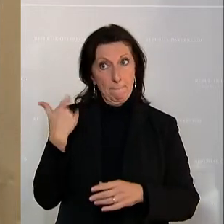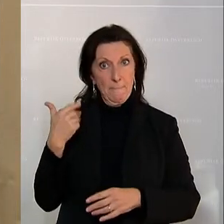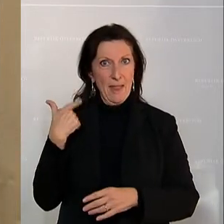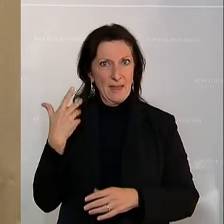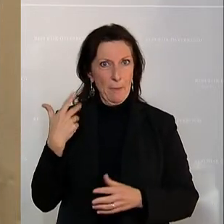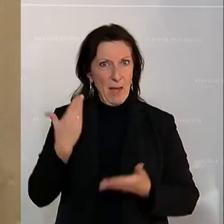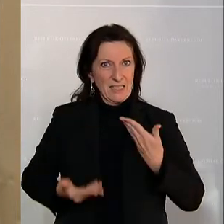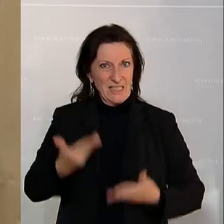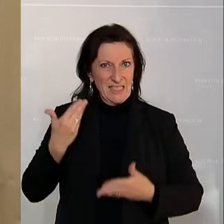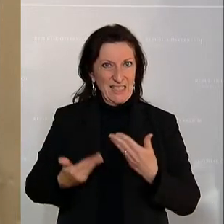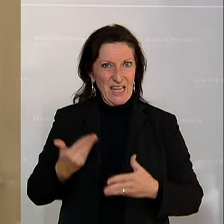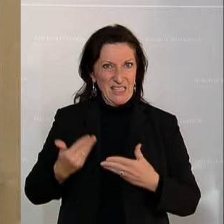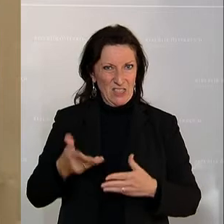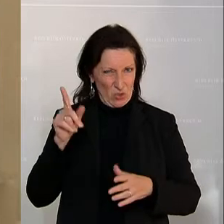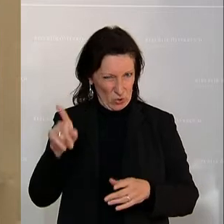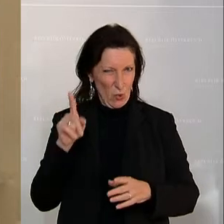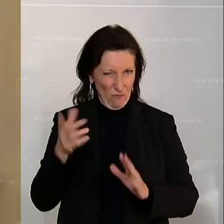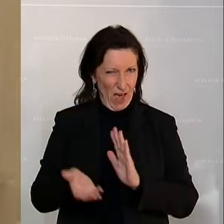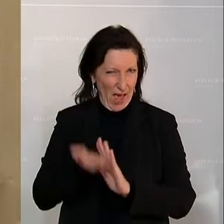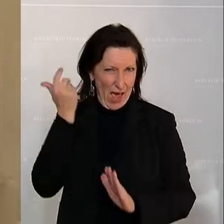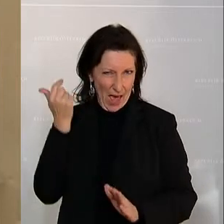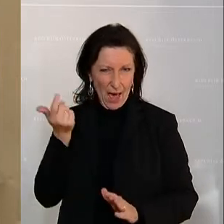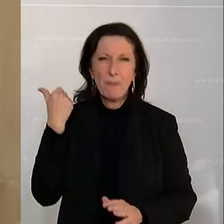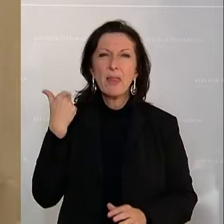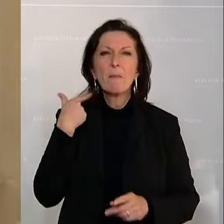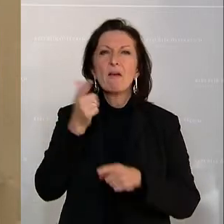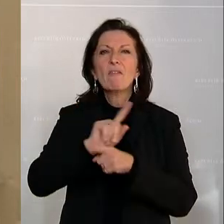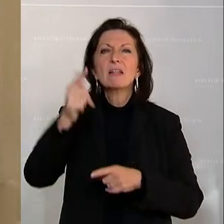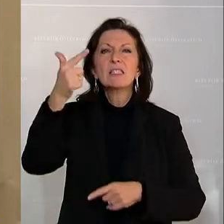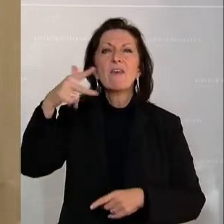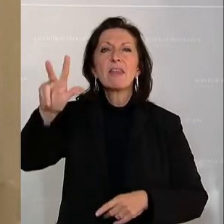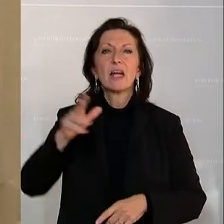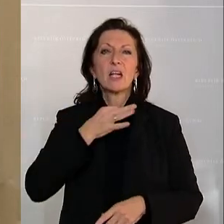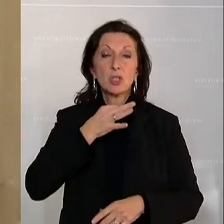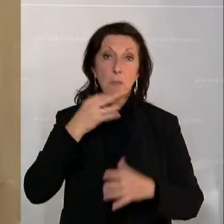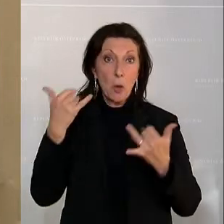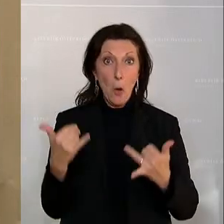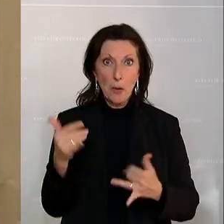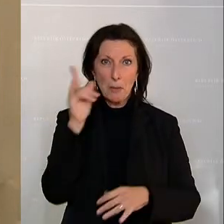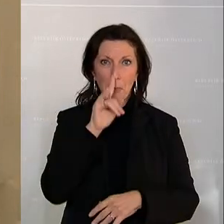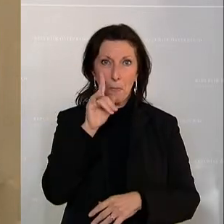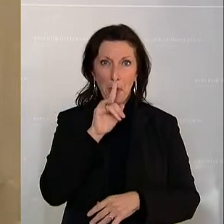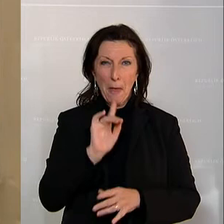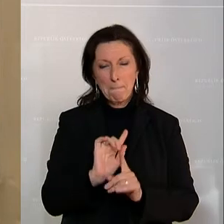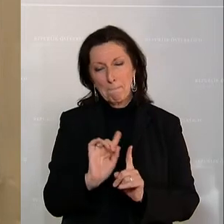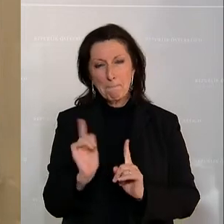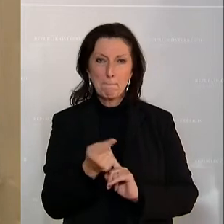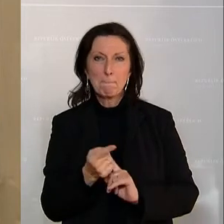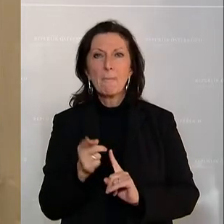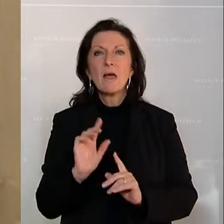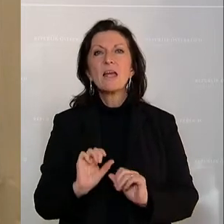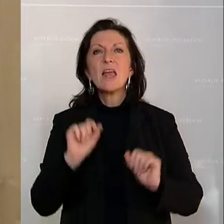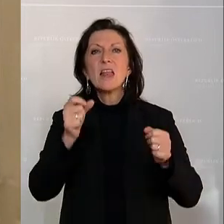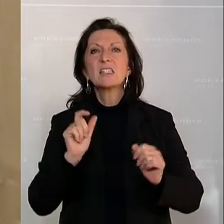weil Ihnen damals im letzten Plenum die Zweidrittelmehrheit gefehlt hat. Heute versuchen Sie es mittels eines Initiativantrags